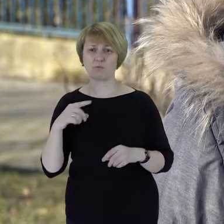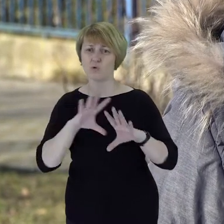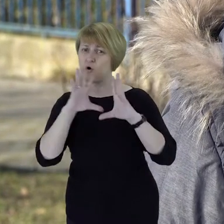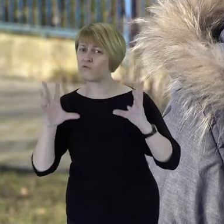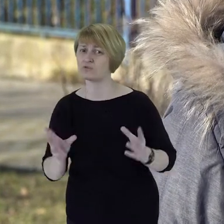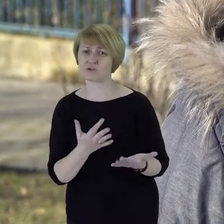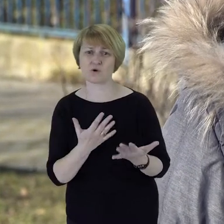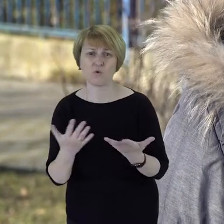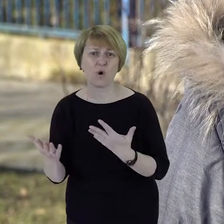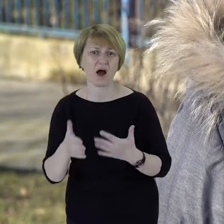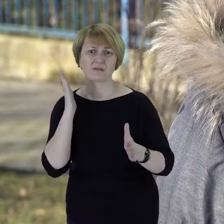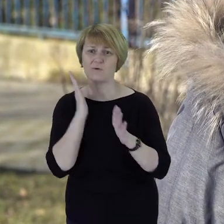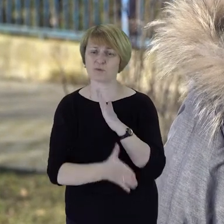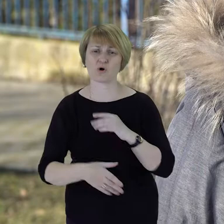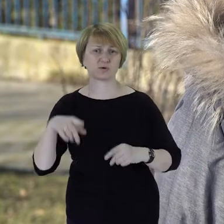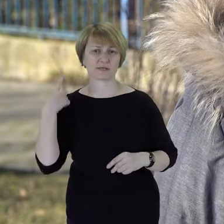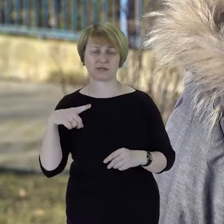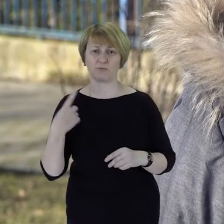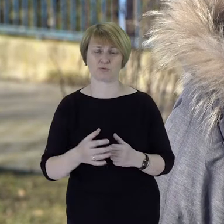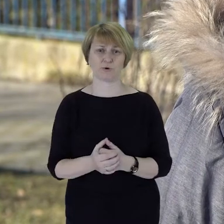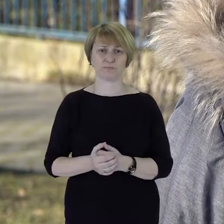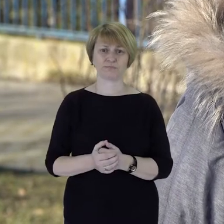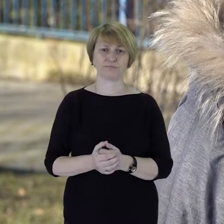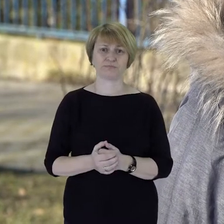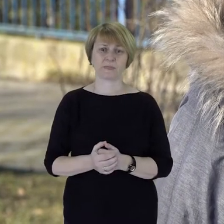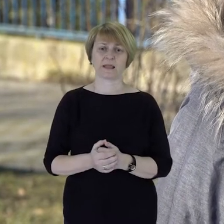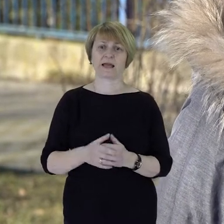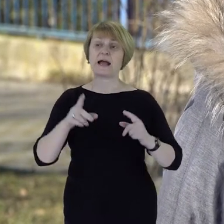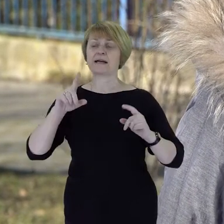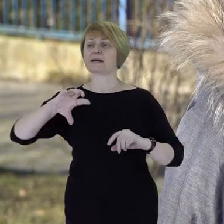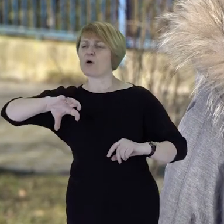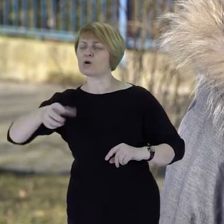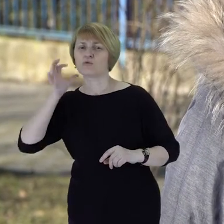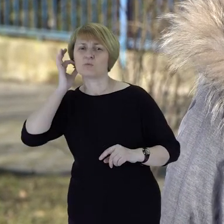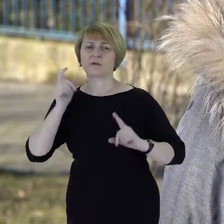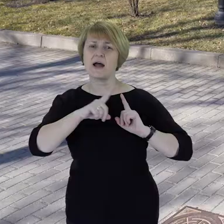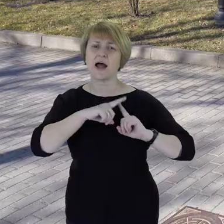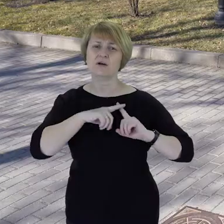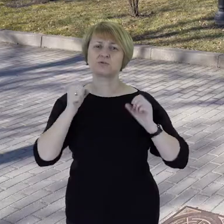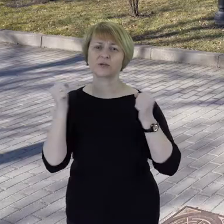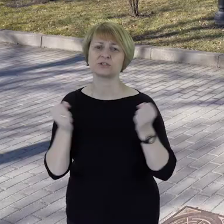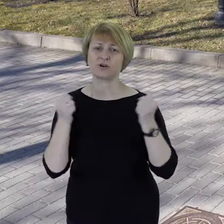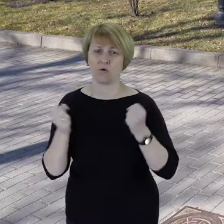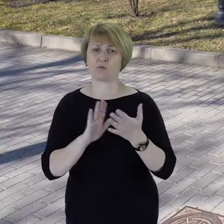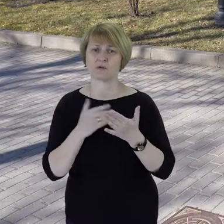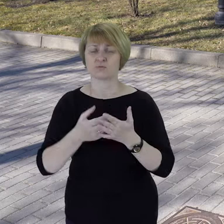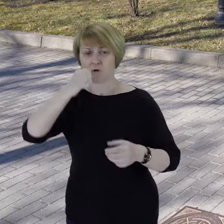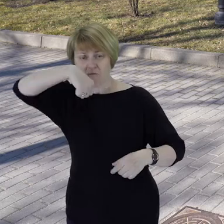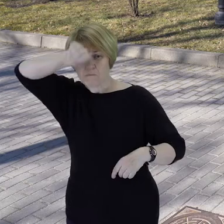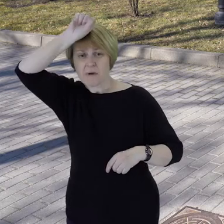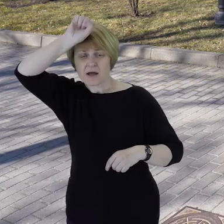łatwe i proste. Zresztą harcerki, które działały też w Berlinie,